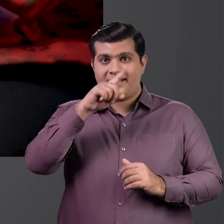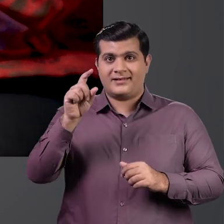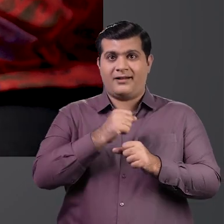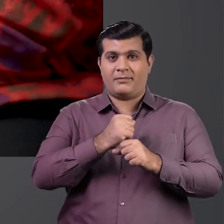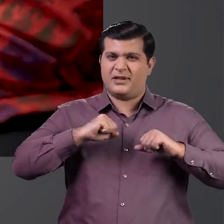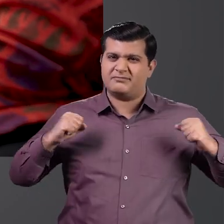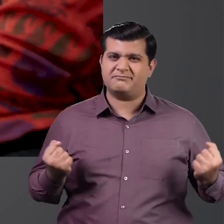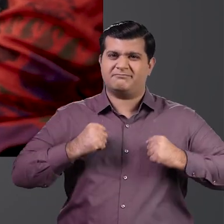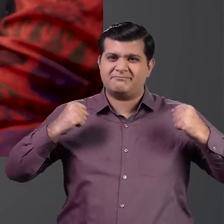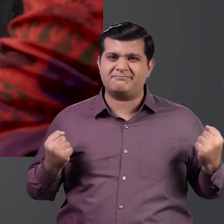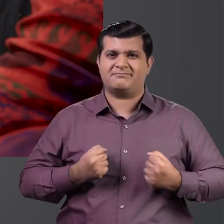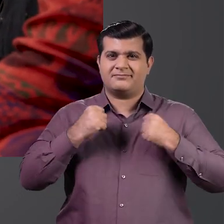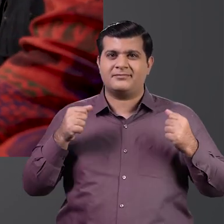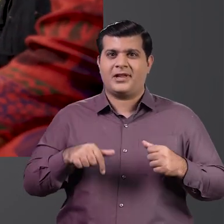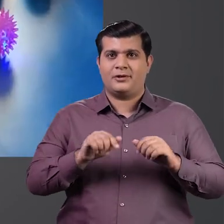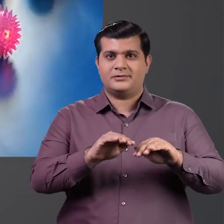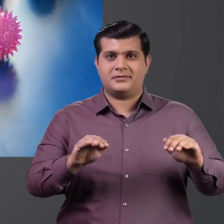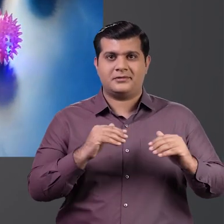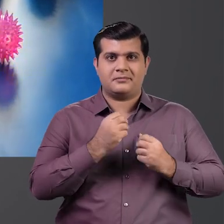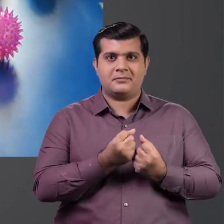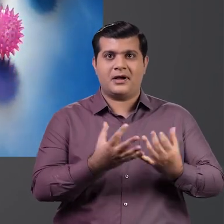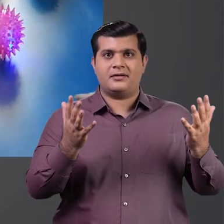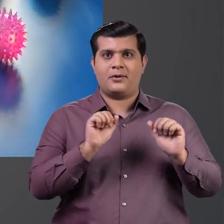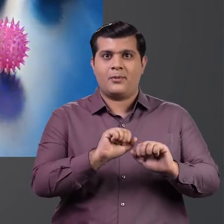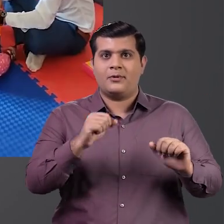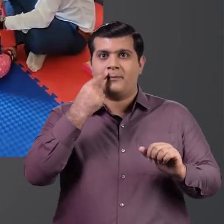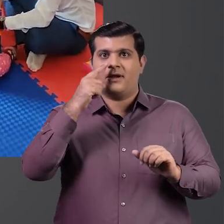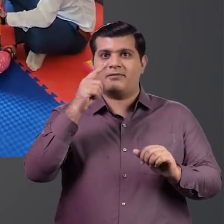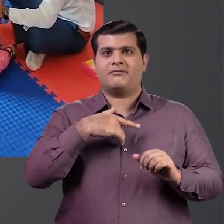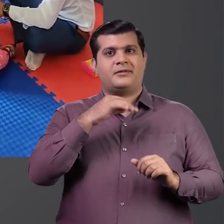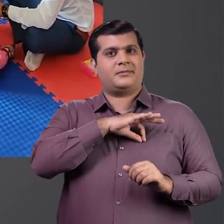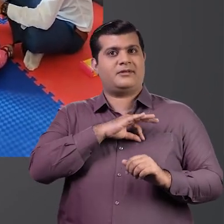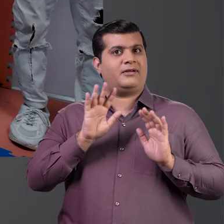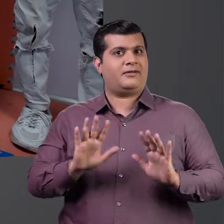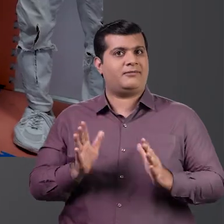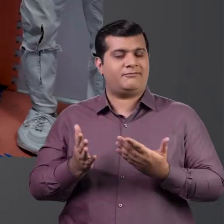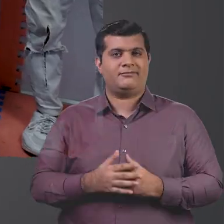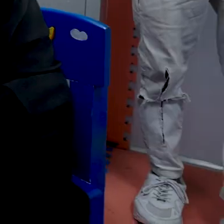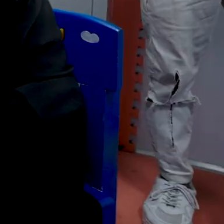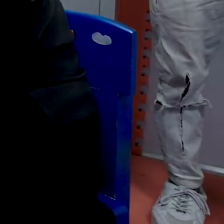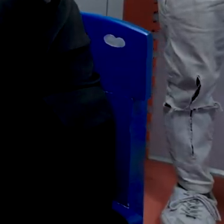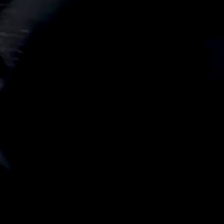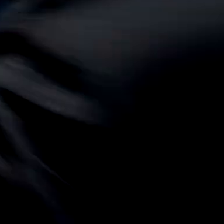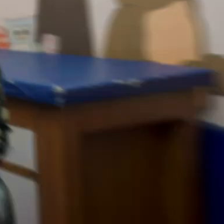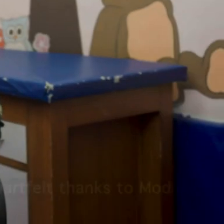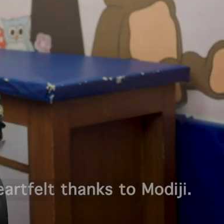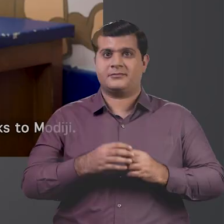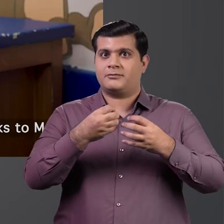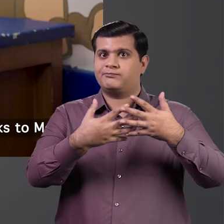भारत सरकार के अथक प्रियासों से आज लाखों बच्चे और उनके अभिभावक लाभानवित हुए है